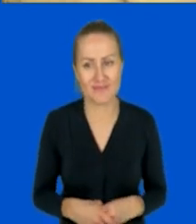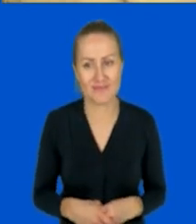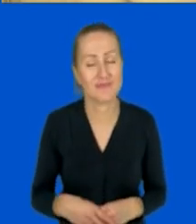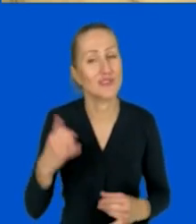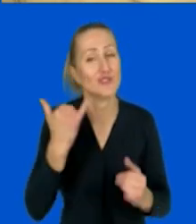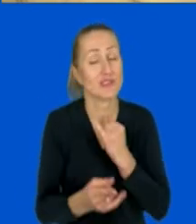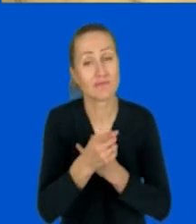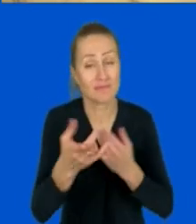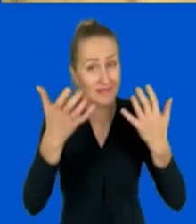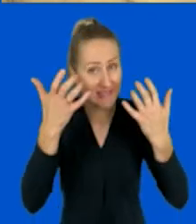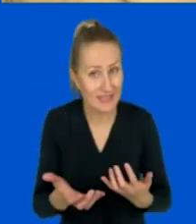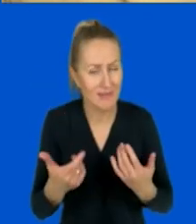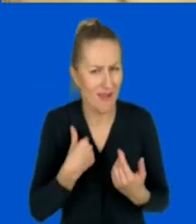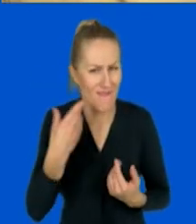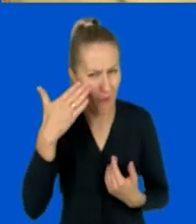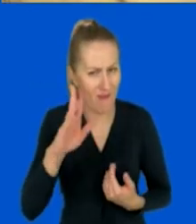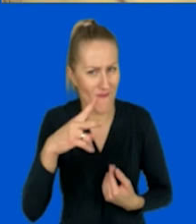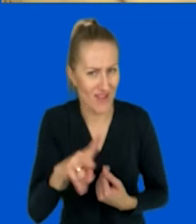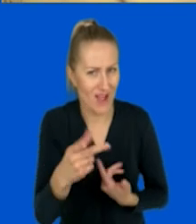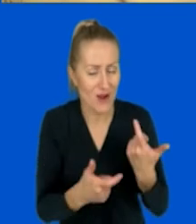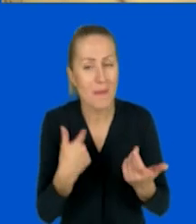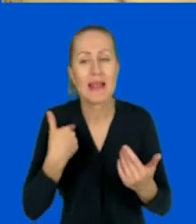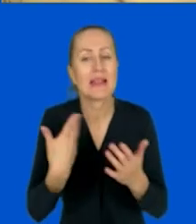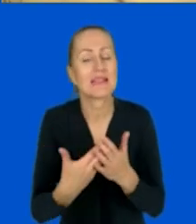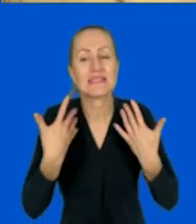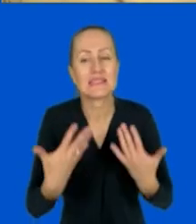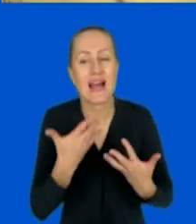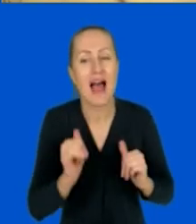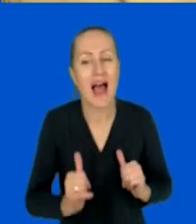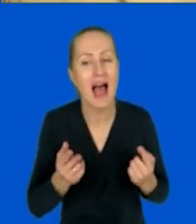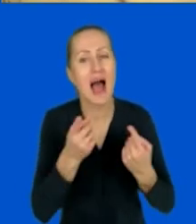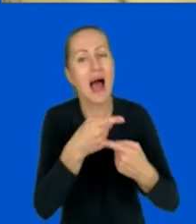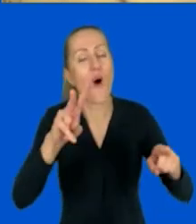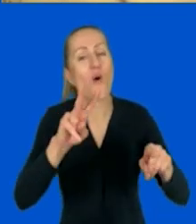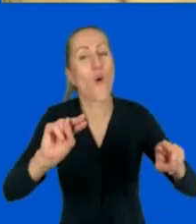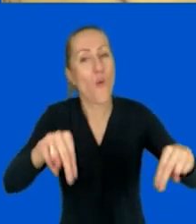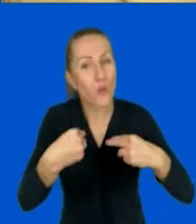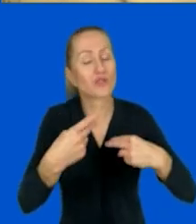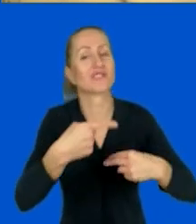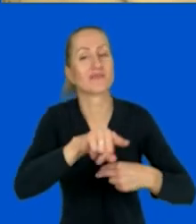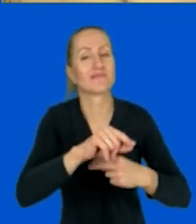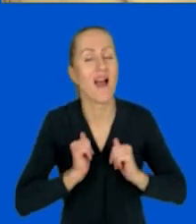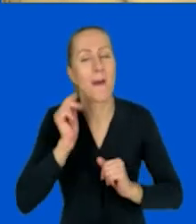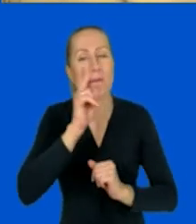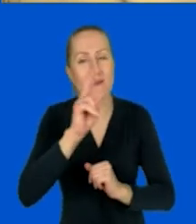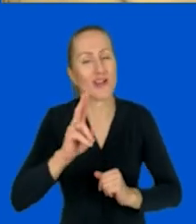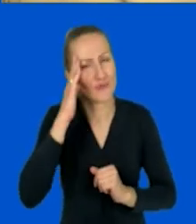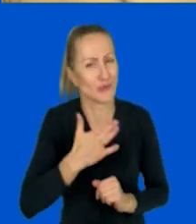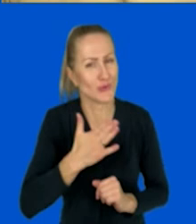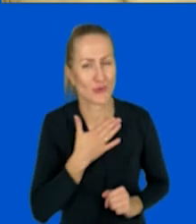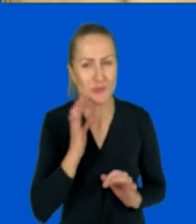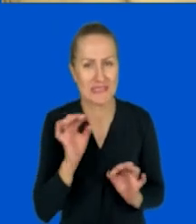jeśli chcecie, ja tak bym zrobiła, dlatego, że zależy mi na tym, żeby wszyscy uczestnicy mieli poczucie, że zagrali